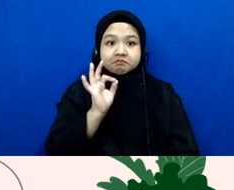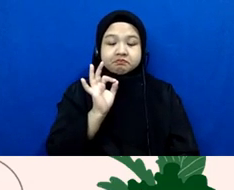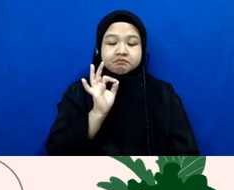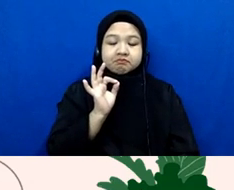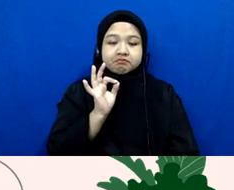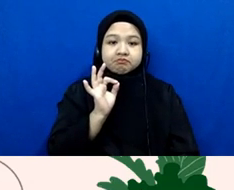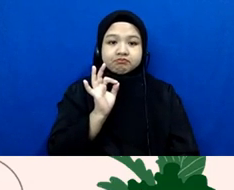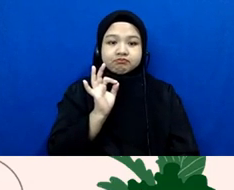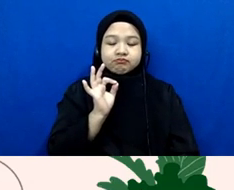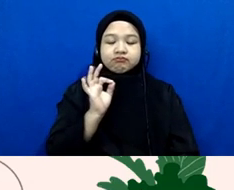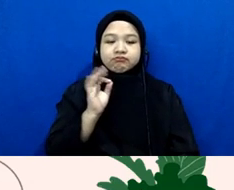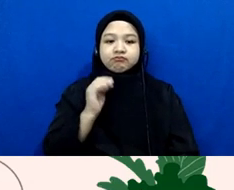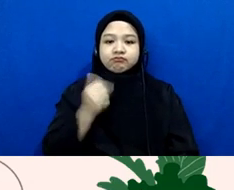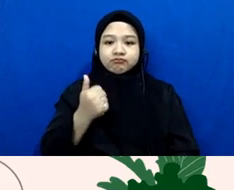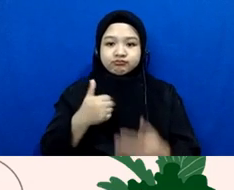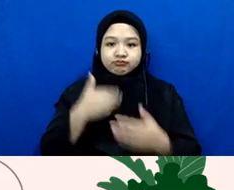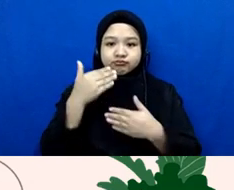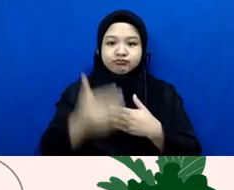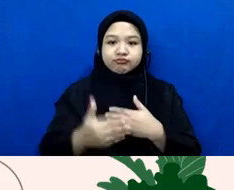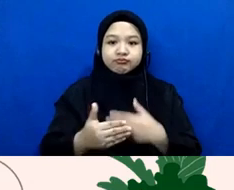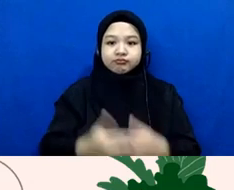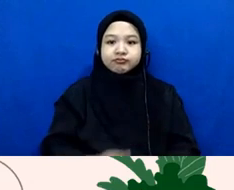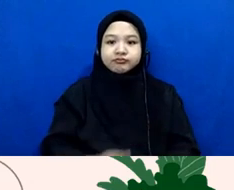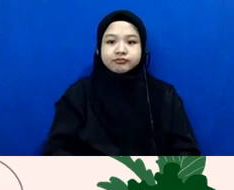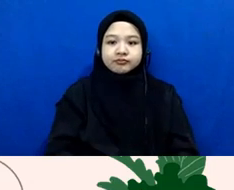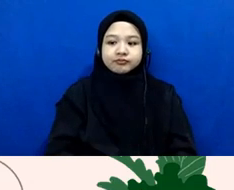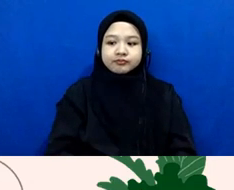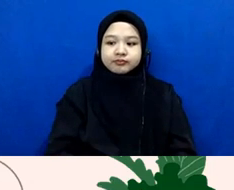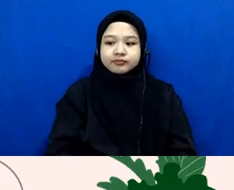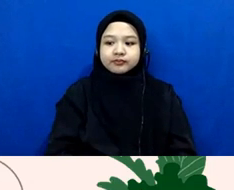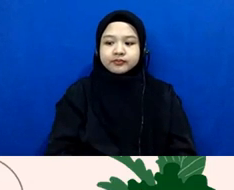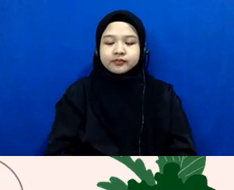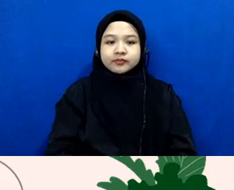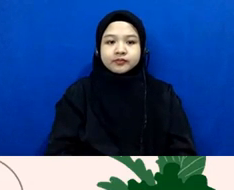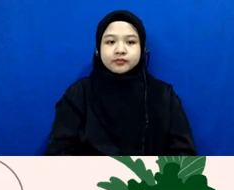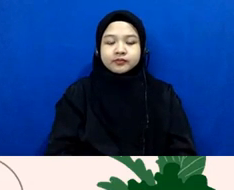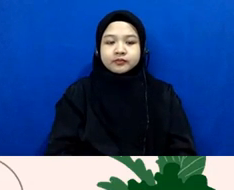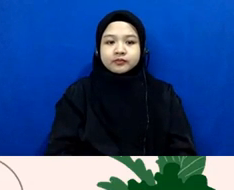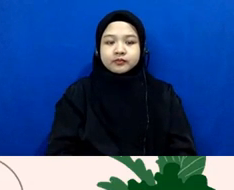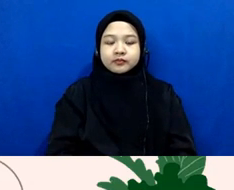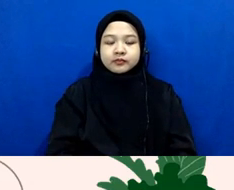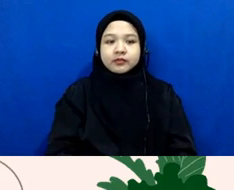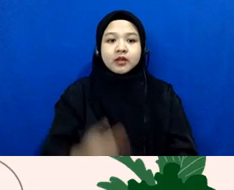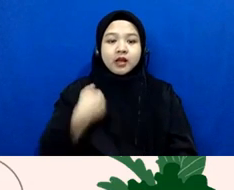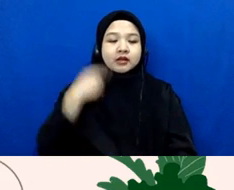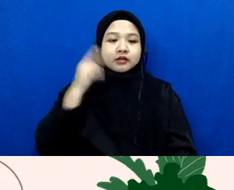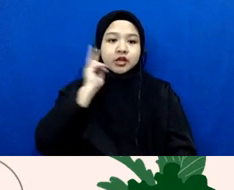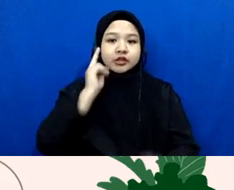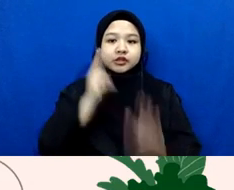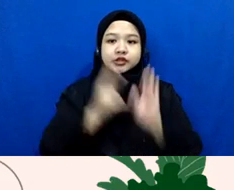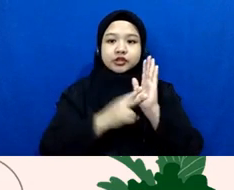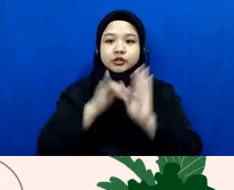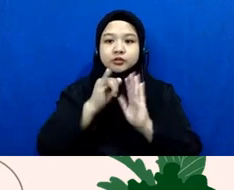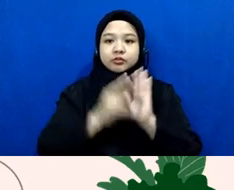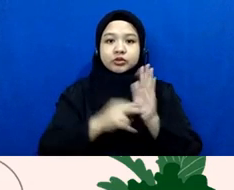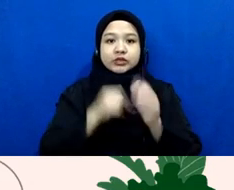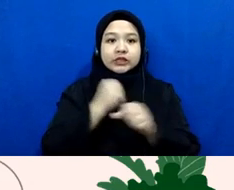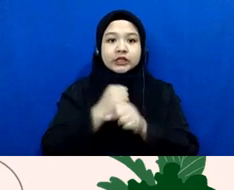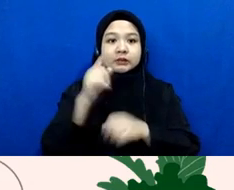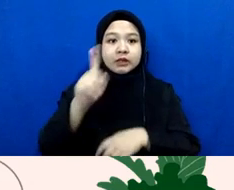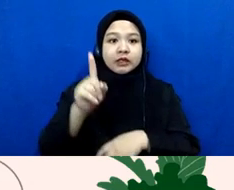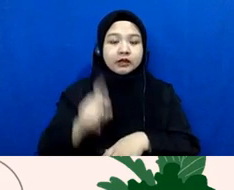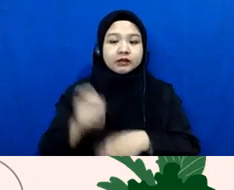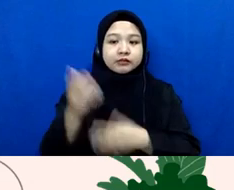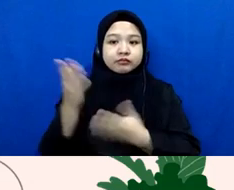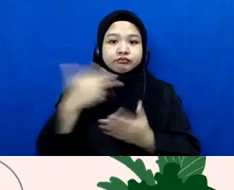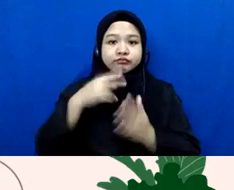slide selanjutnya barangkali ada pertanyaan juga itu dari Bu Nining ada ya saya